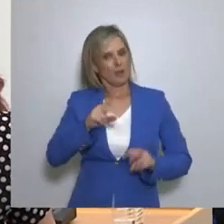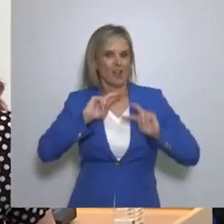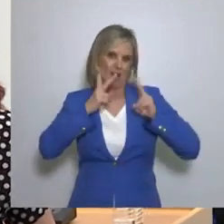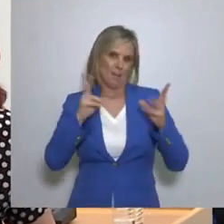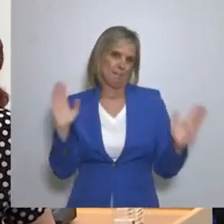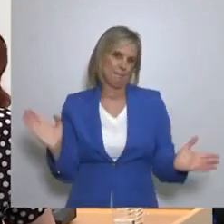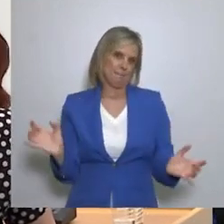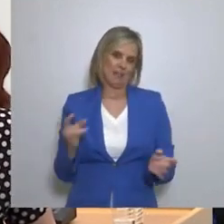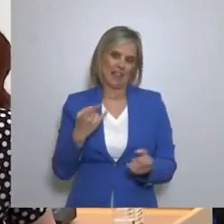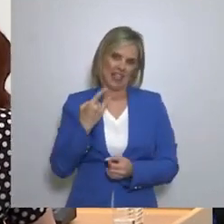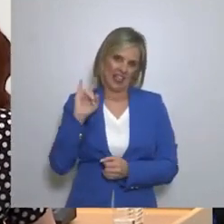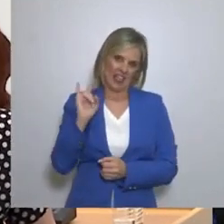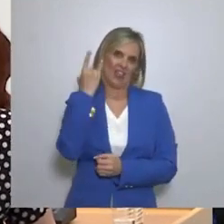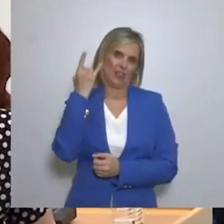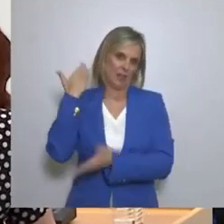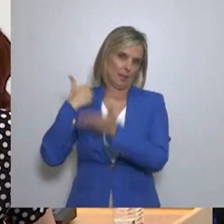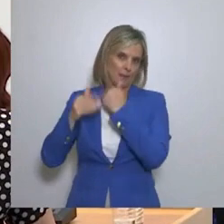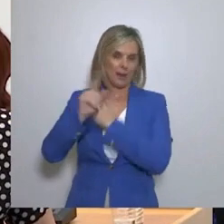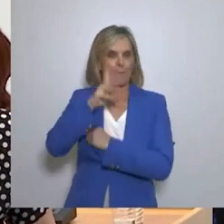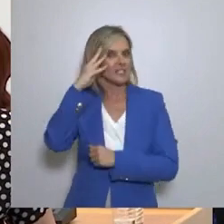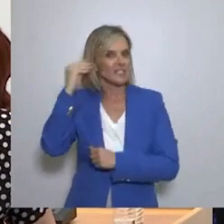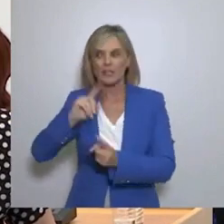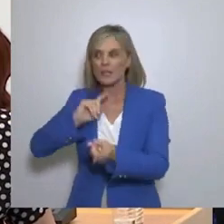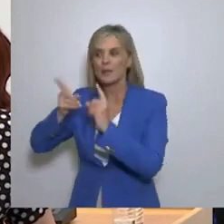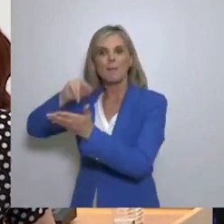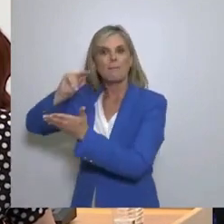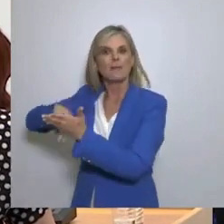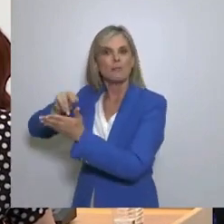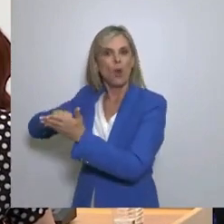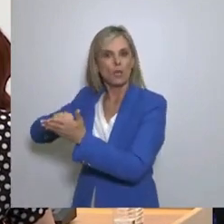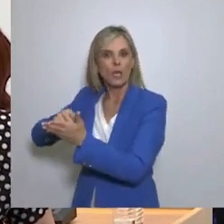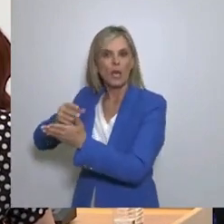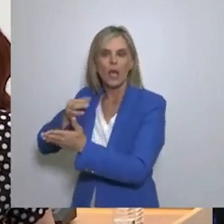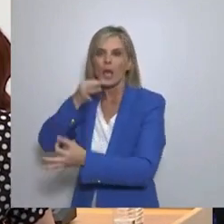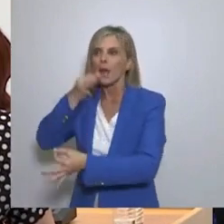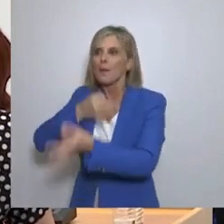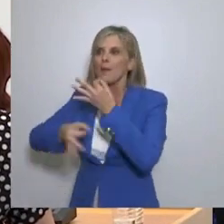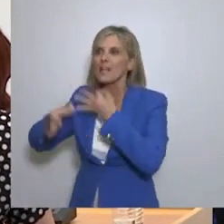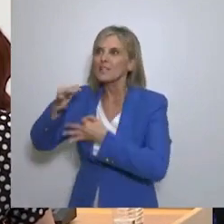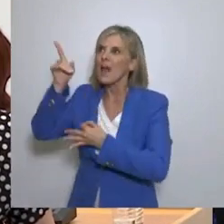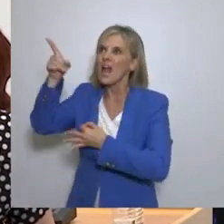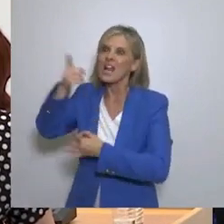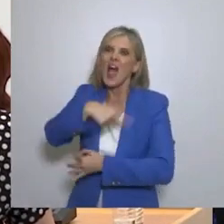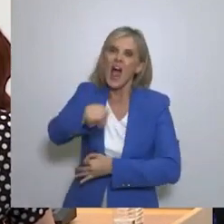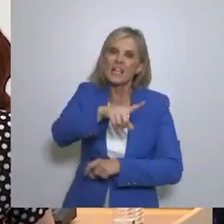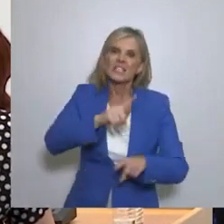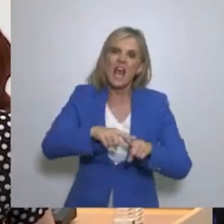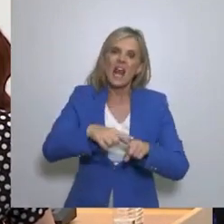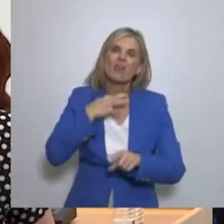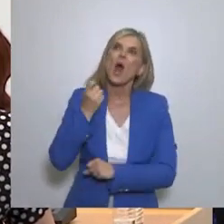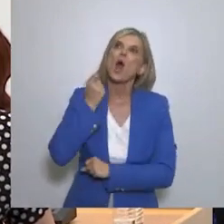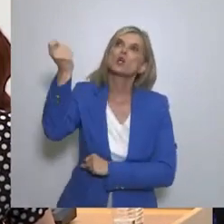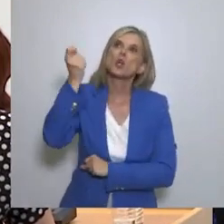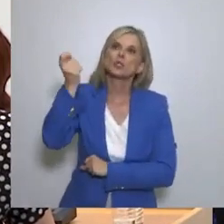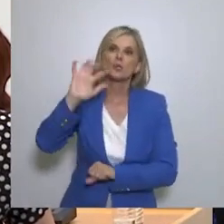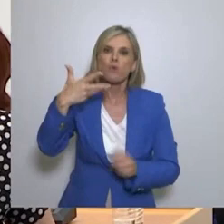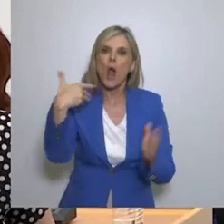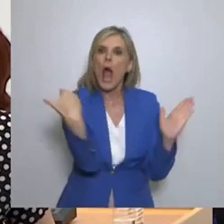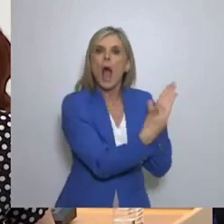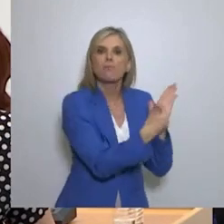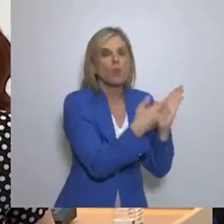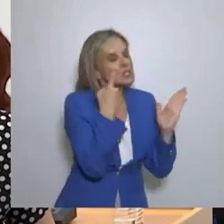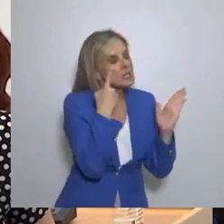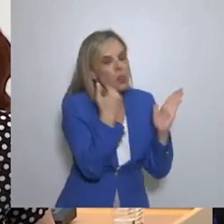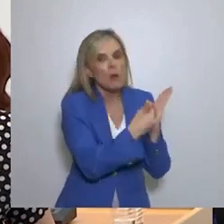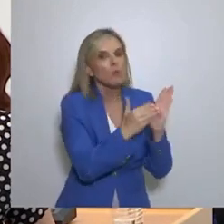Ότι μην ξεχνάμε ποτέ Ότι τα μνημόνια μπήκαν Επειδή μας είπαν ότι χρωστάμε Δεν μας έχουν δείξει όμως καμία Καμία στοιχείο, καμία